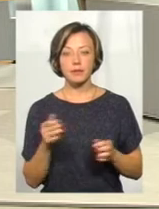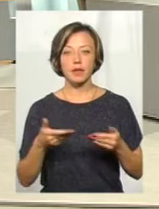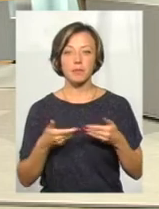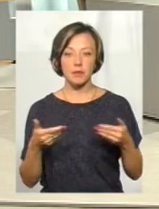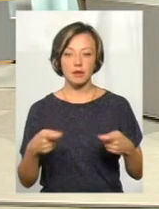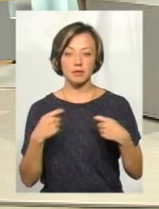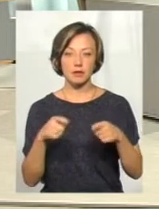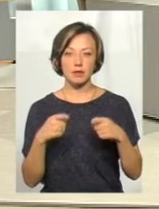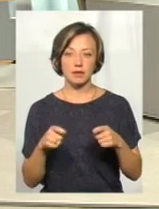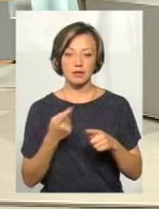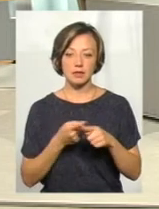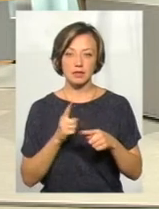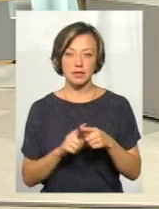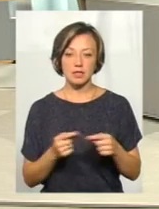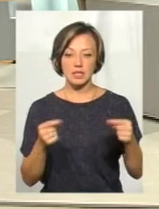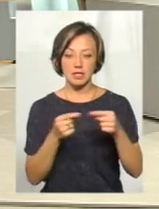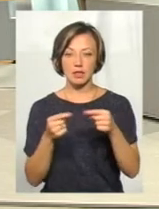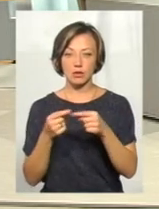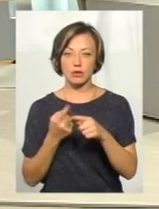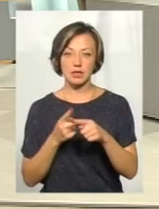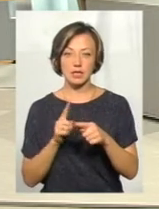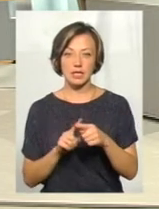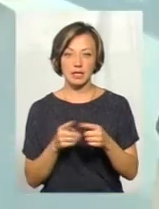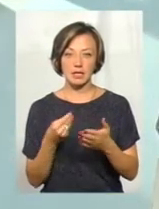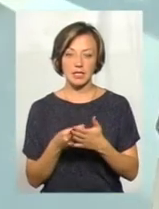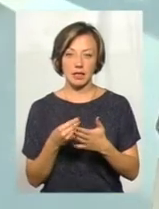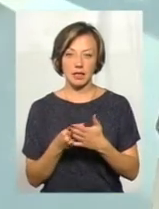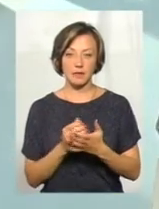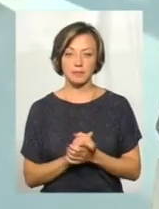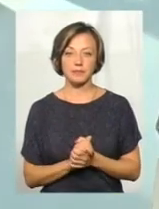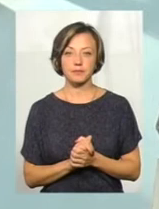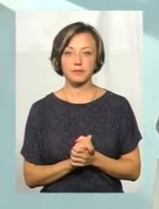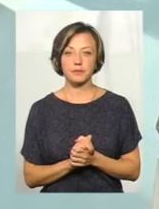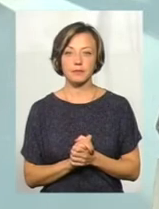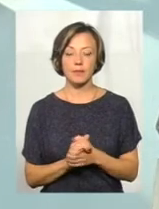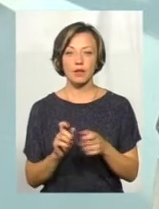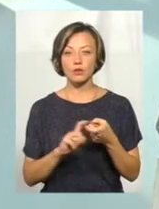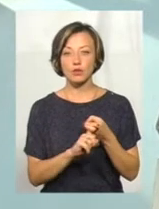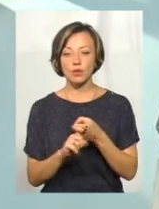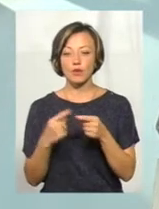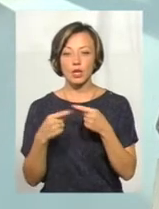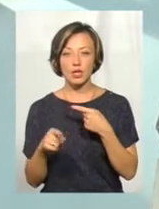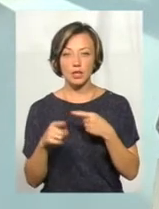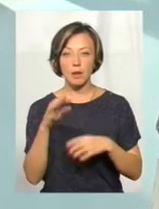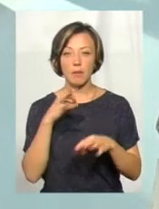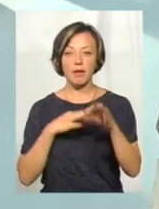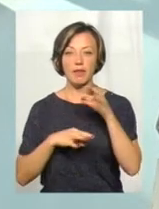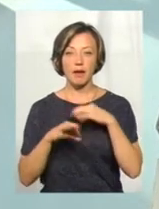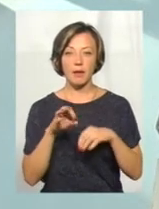відпускатимемо їх згідно цих референтних цін. Стосовно інших медикаментів,